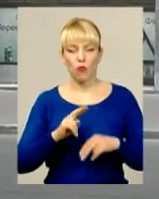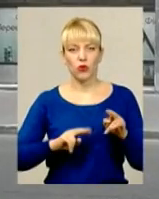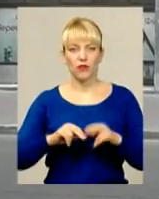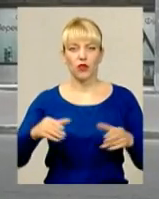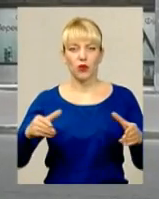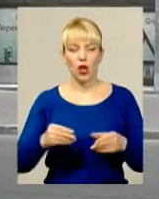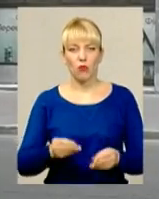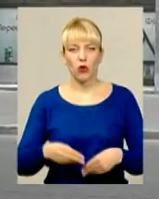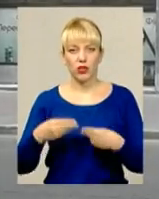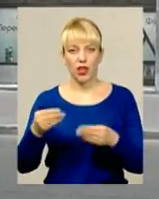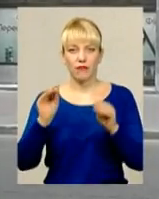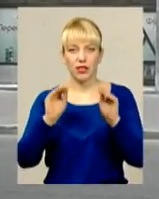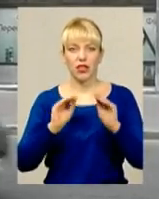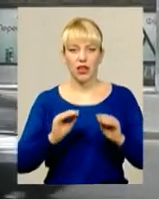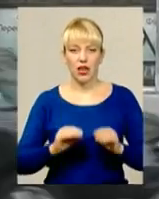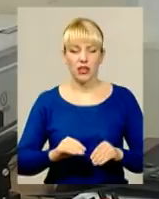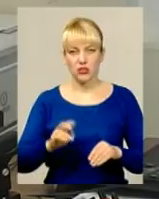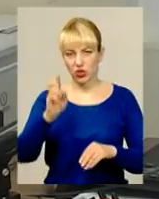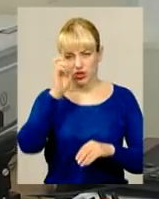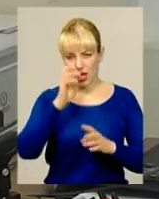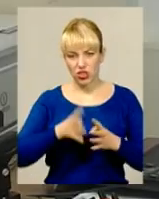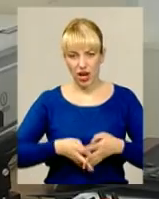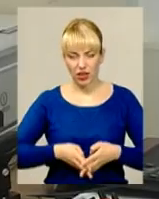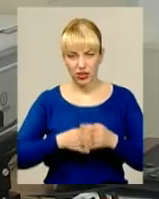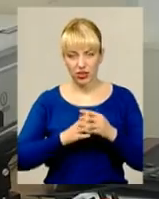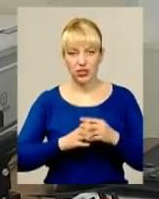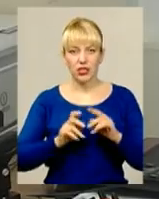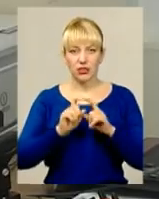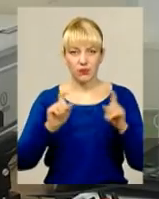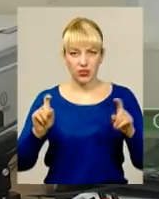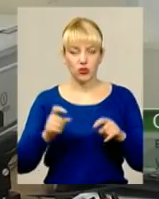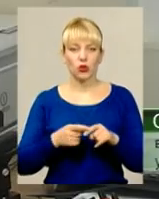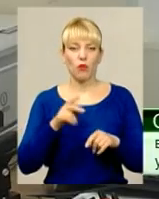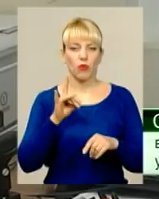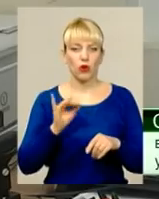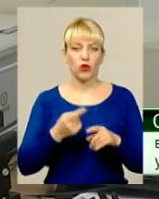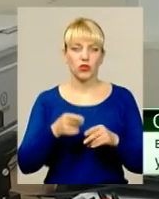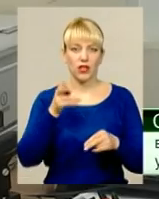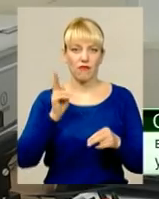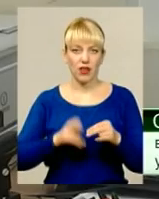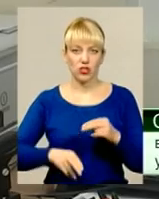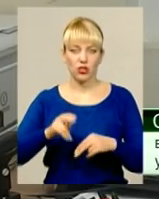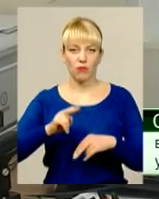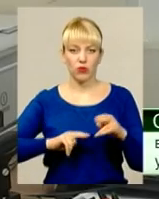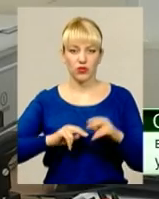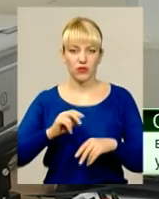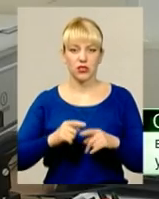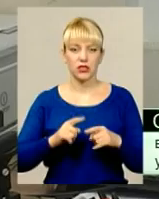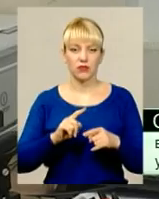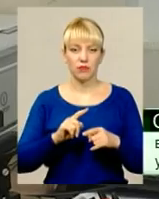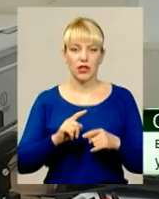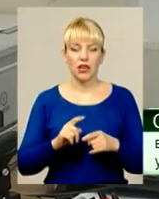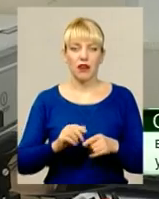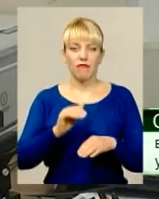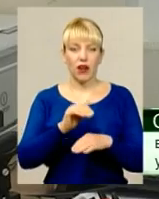Держархбудінспекцію про його завершення. Фактично на сьогоднішній день діє декларативний принцип введення в експлуатацію об'єктів.